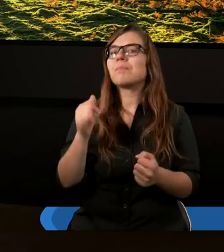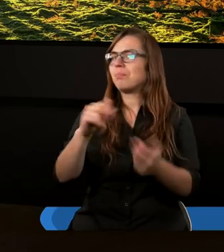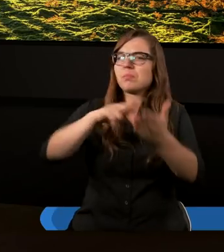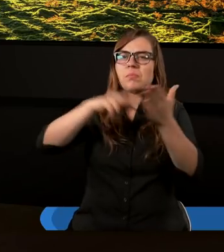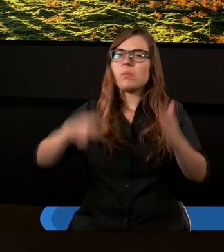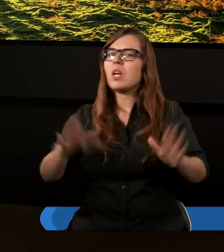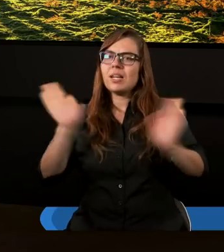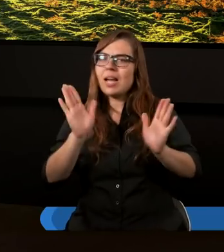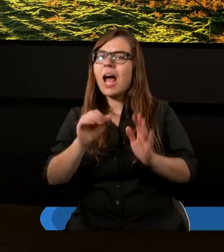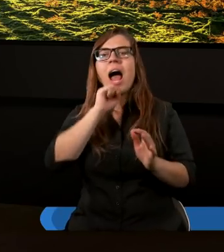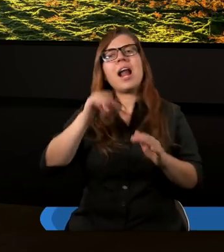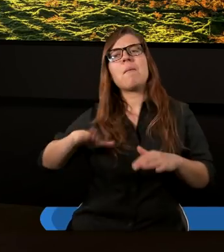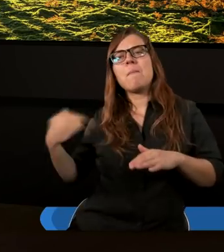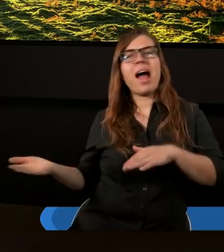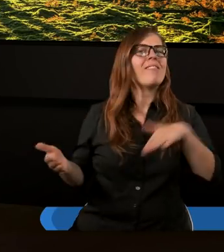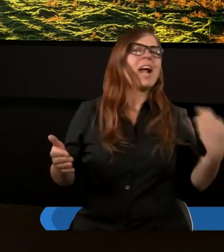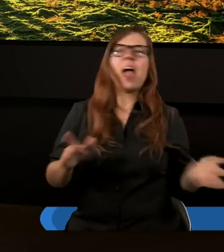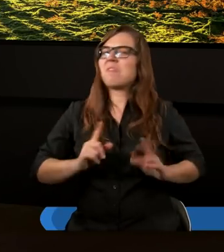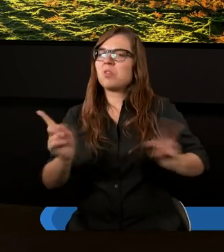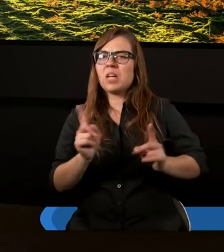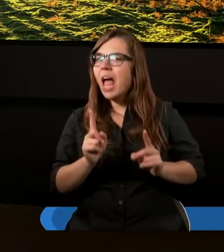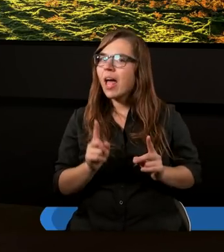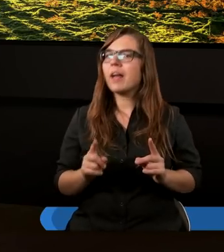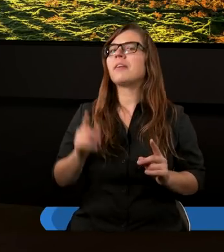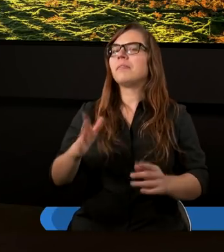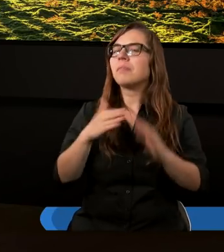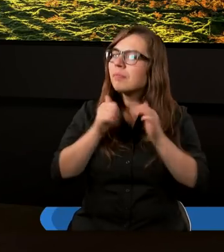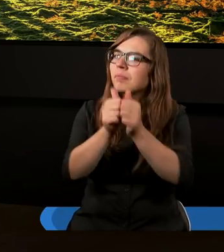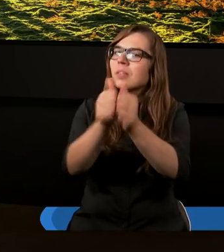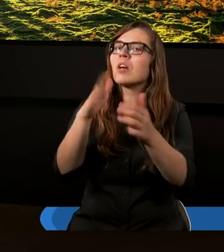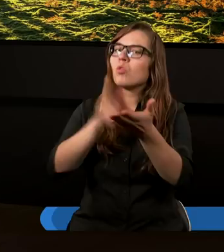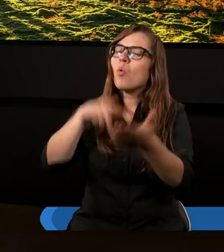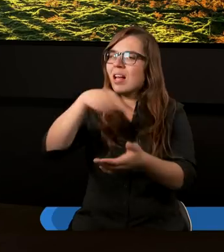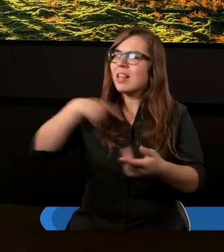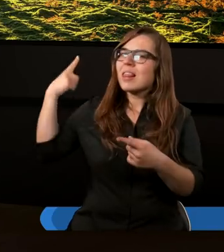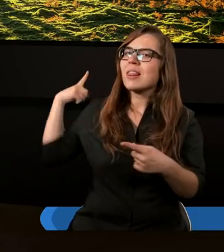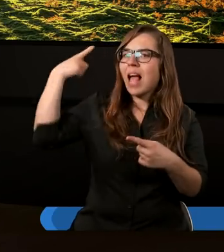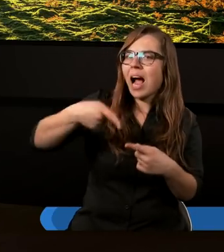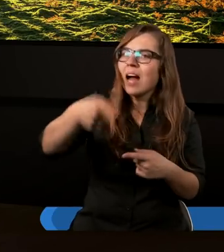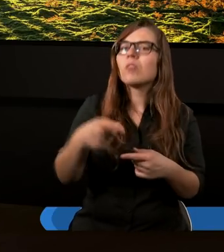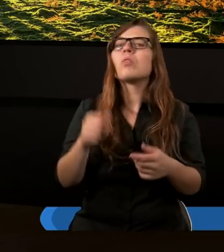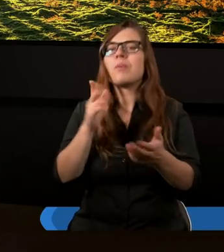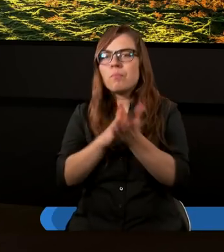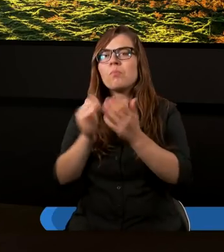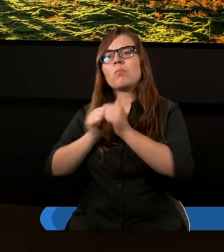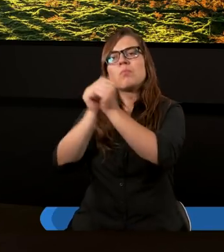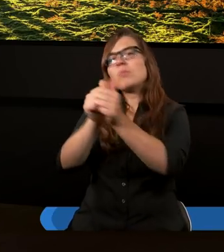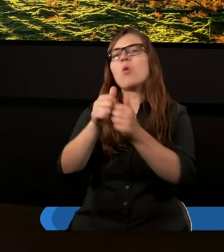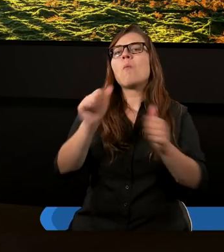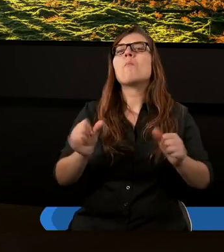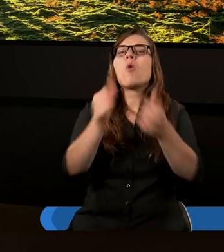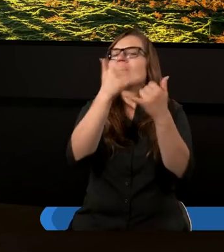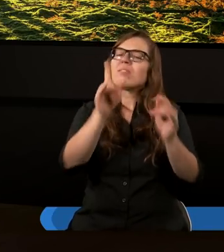odstąpisz ani w prawo, ani w lewo od żadnego ze słów, które ja Wam dziś nakazuję po to, aby pójść za innymi